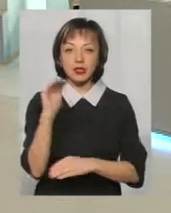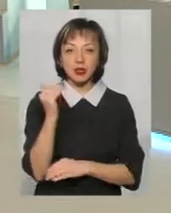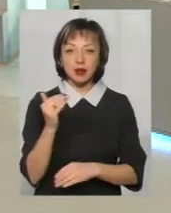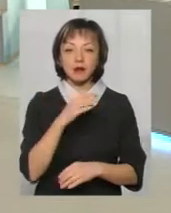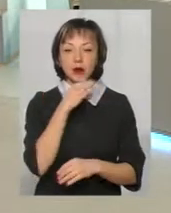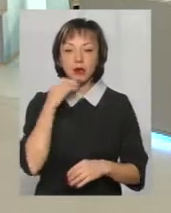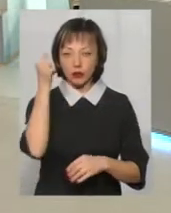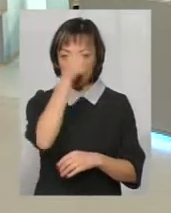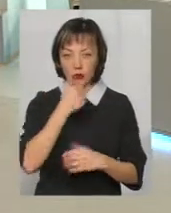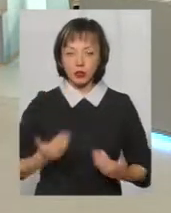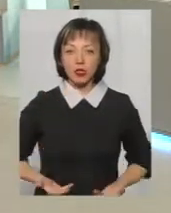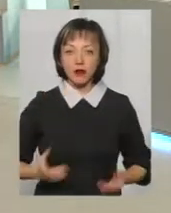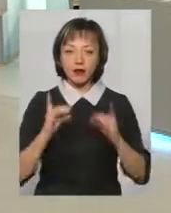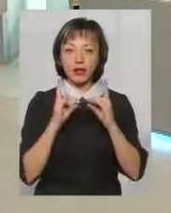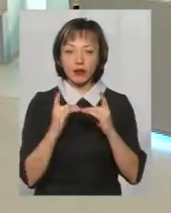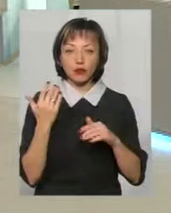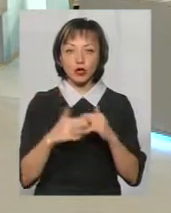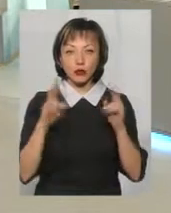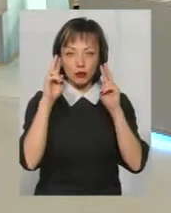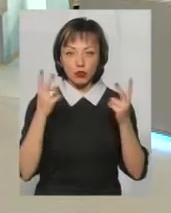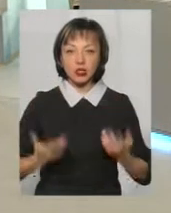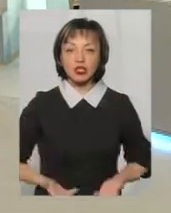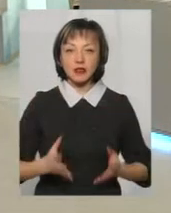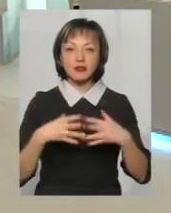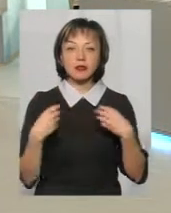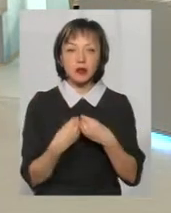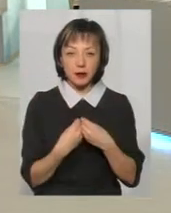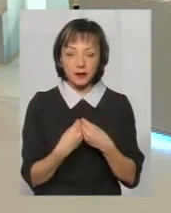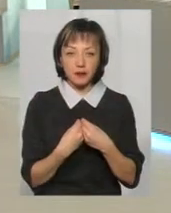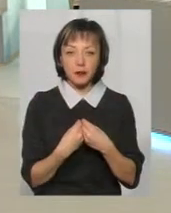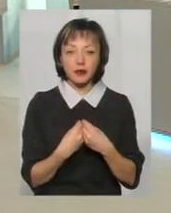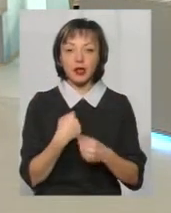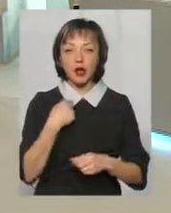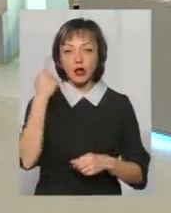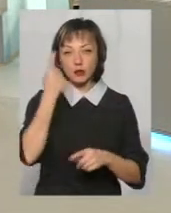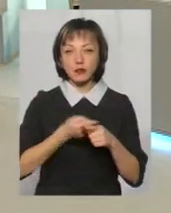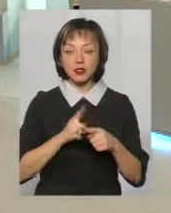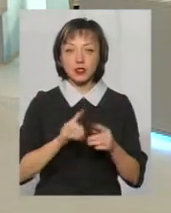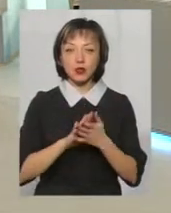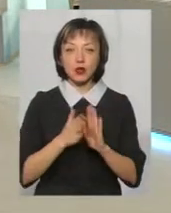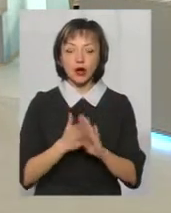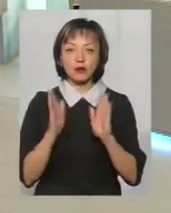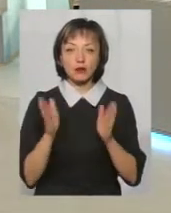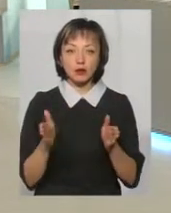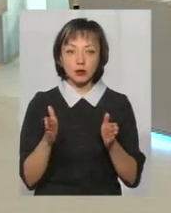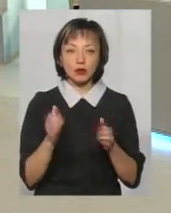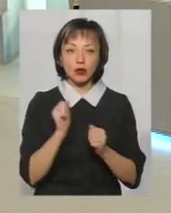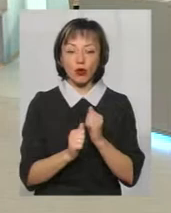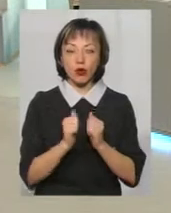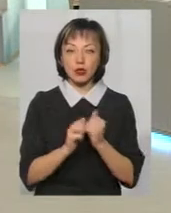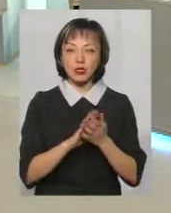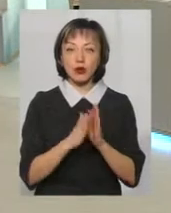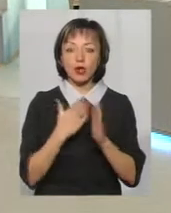яка багато років прожила в інтернаті, і вона вже не вміє жити в сім'ї. Я думаю, що в цих ситуаціях ми будемо до кожної